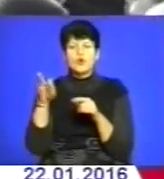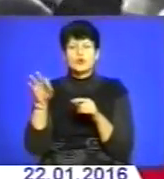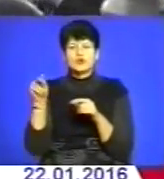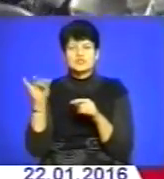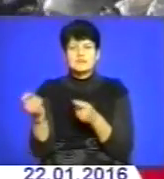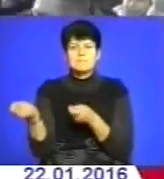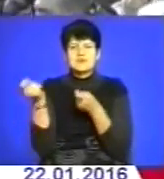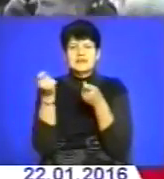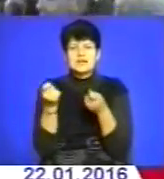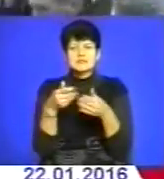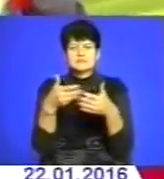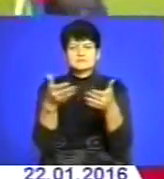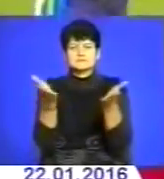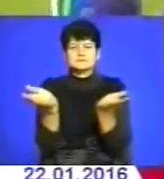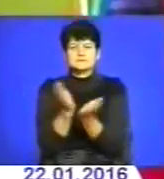принесли пишний корувай.